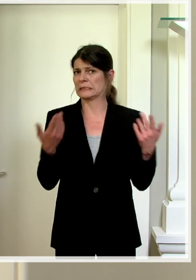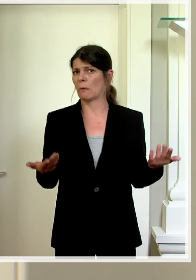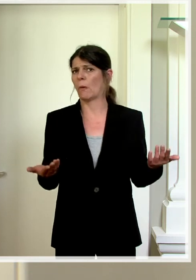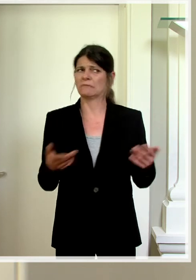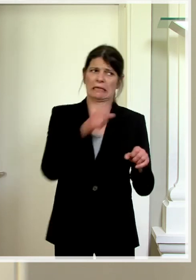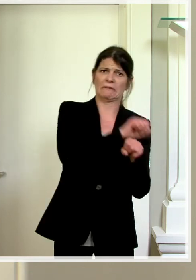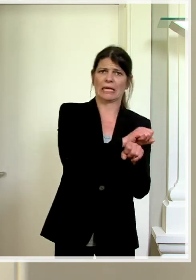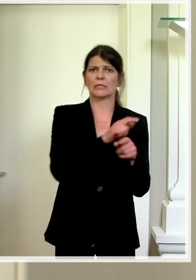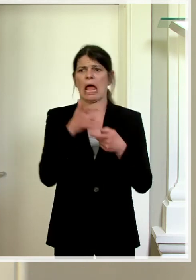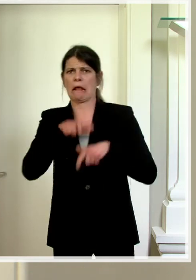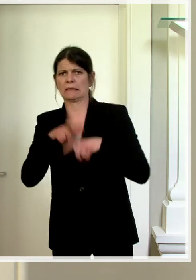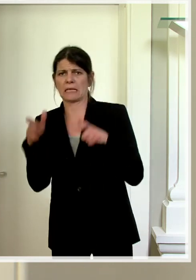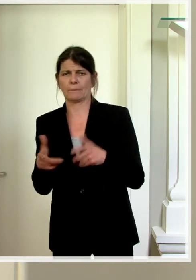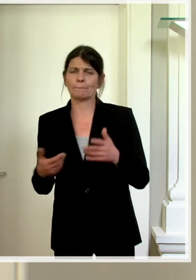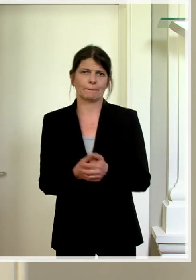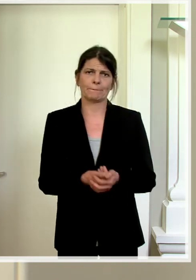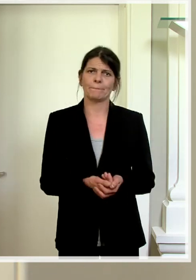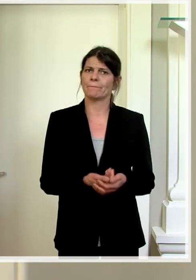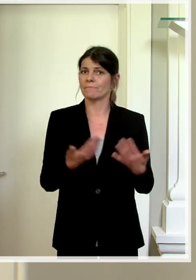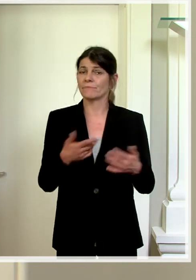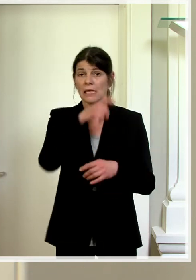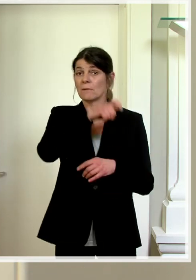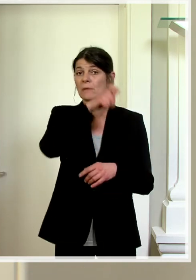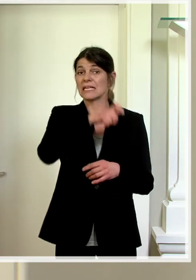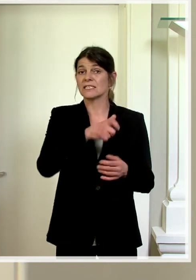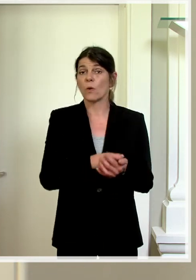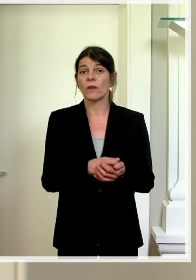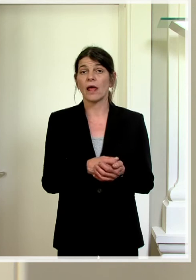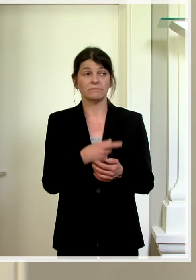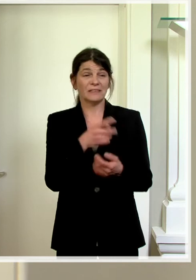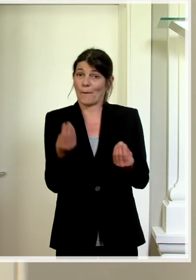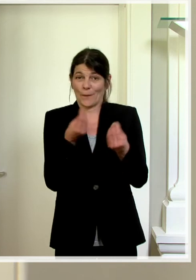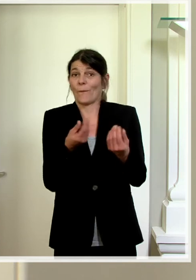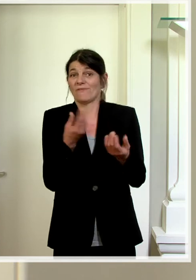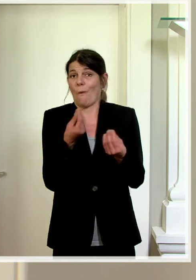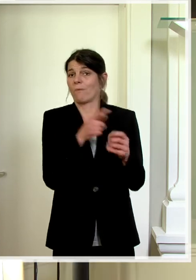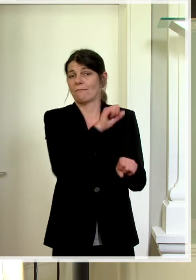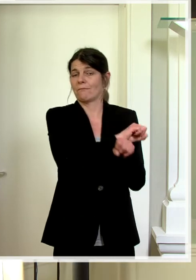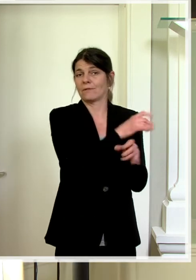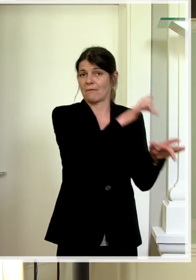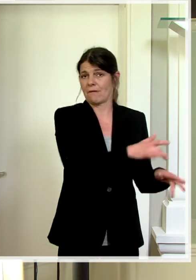Gefängnis, würde ich sagen, ja. Weil die Personen sind ja eines Grundes dort, ja, gerne.